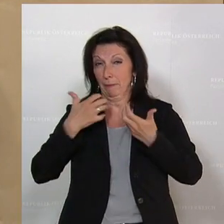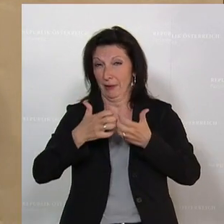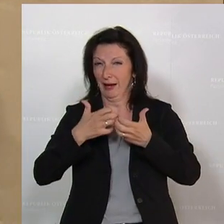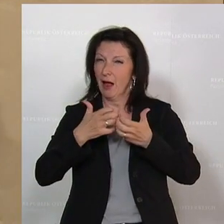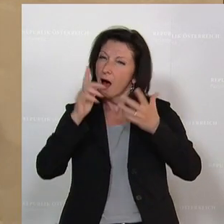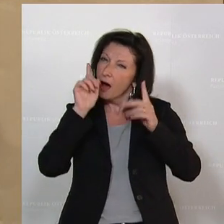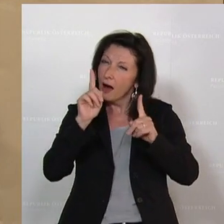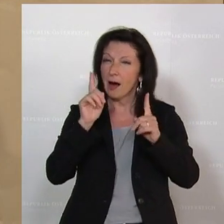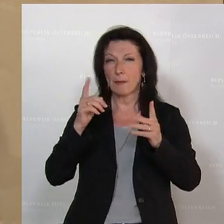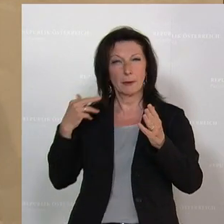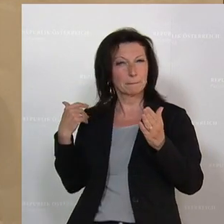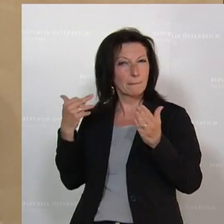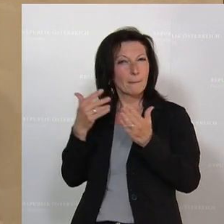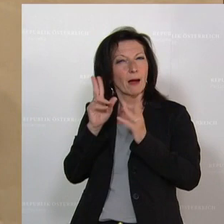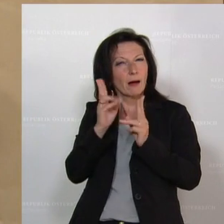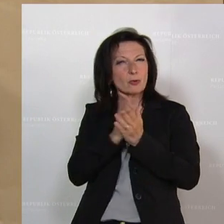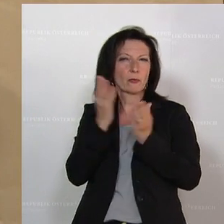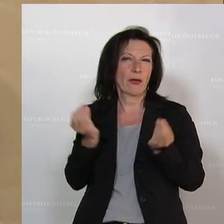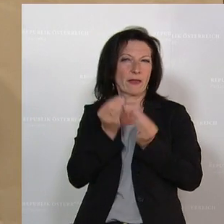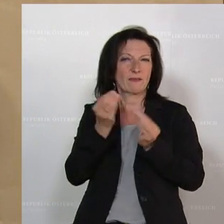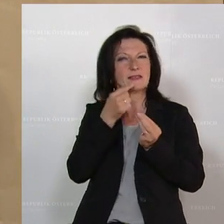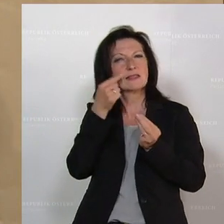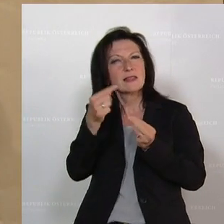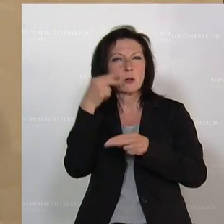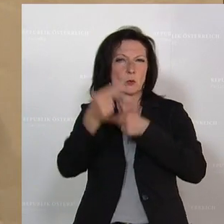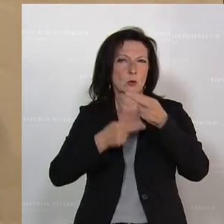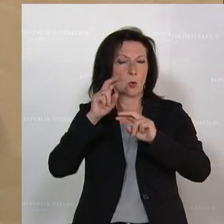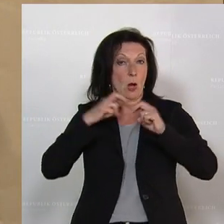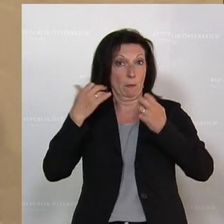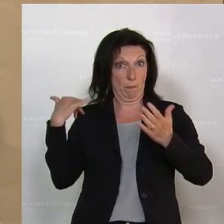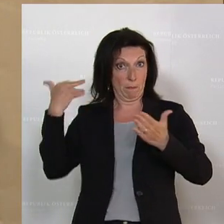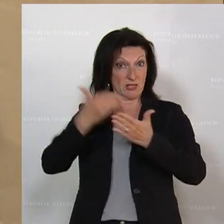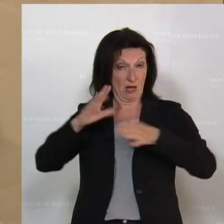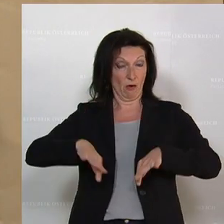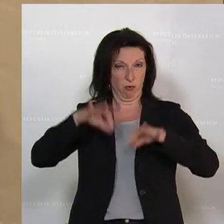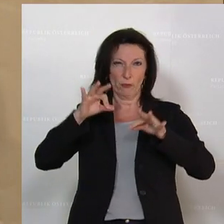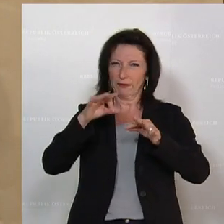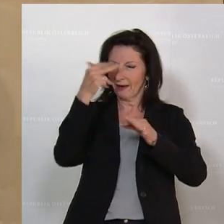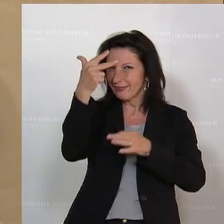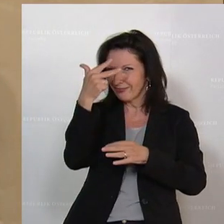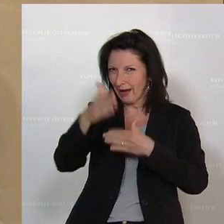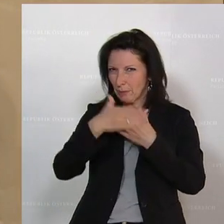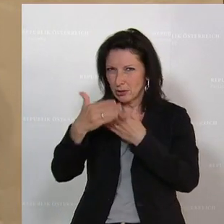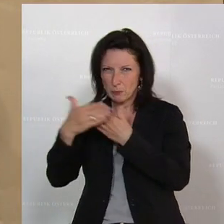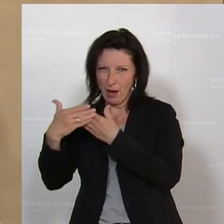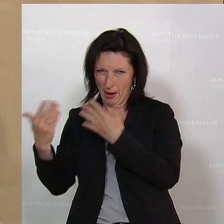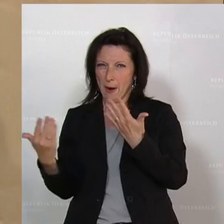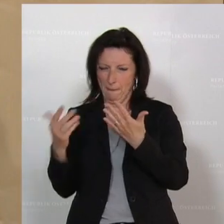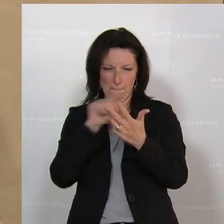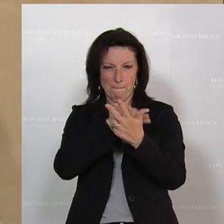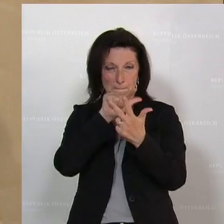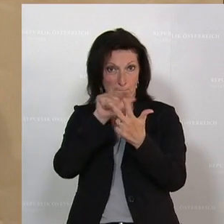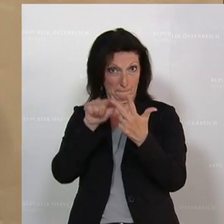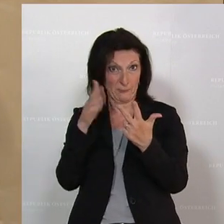kann schon einiges sagen, was der Untersuchungsausschuss gezeigt hat. Ich bringe nur drei Beispiele, weil es hier eine Partei gibt, die der Meinung